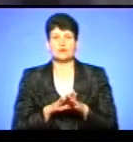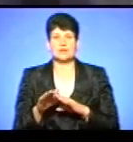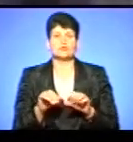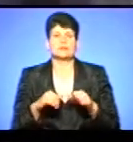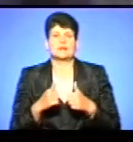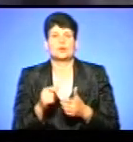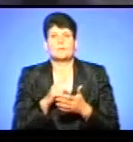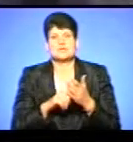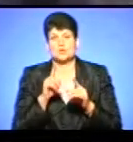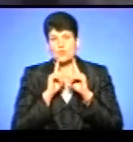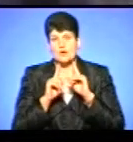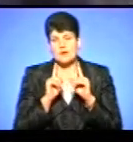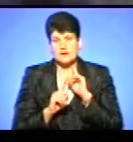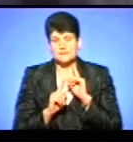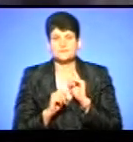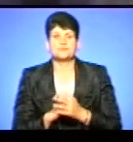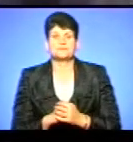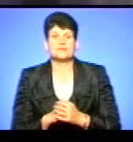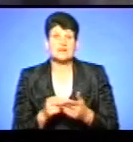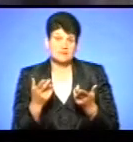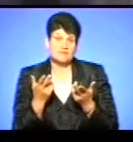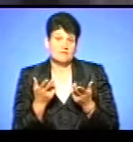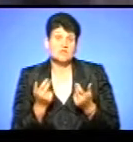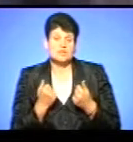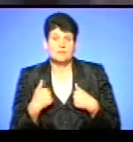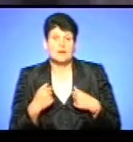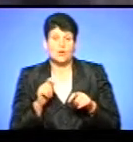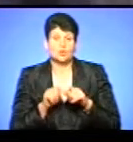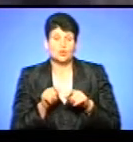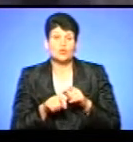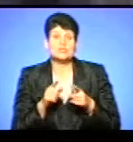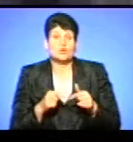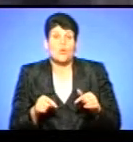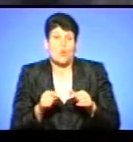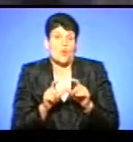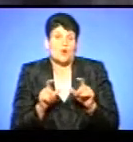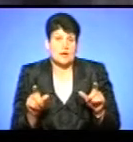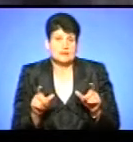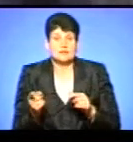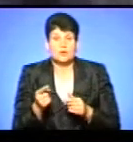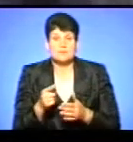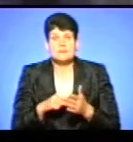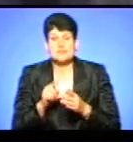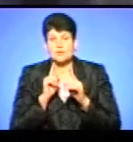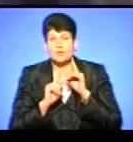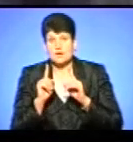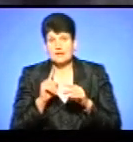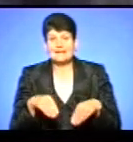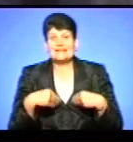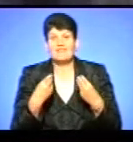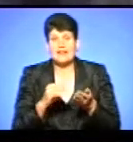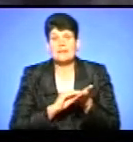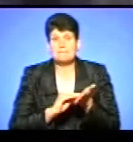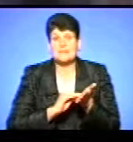міської ради чи на сесії? Звичайно, ми як контролюючий орган Тернопільській міській раді видавали